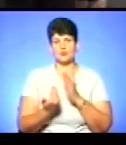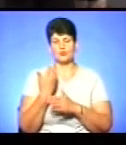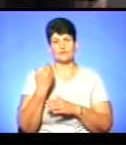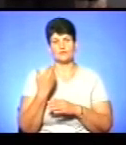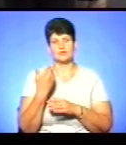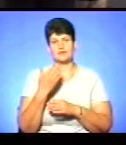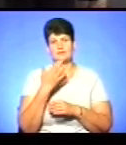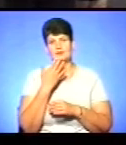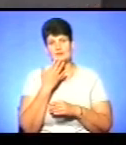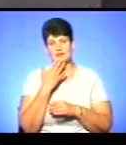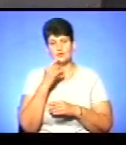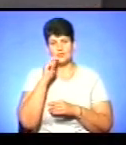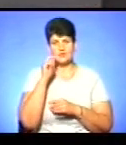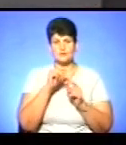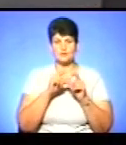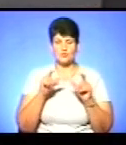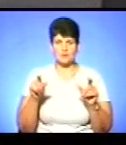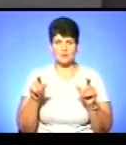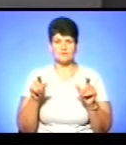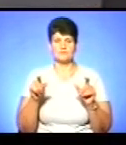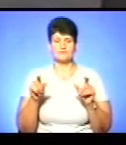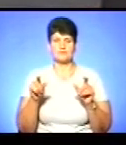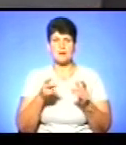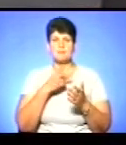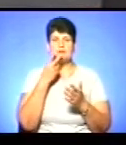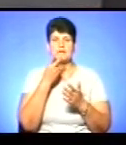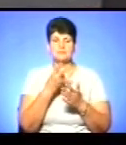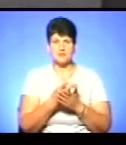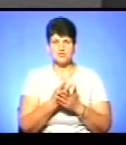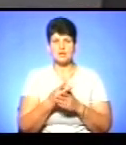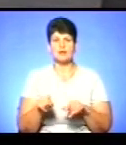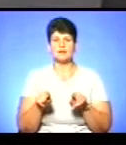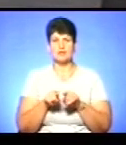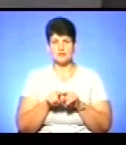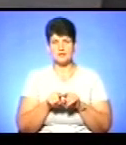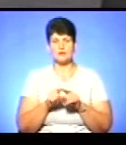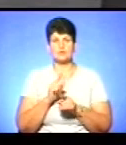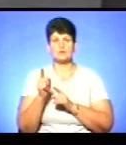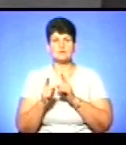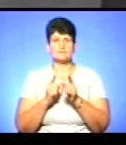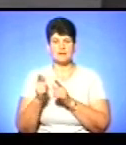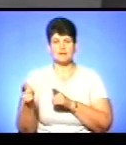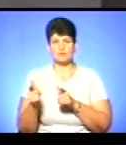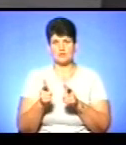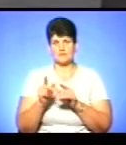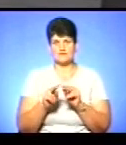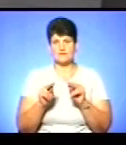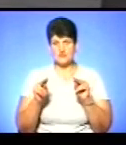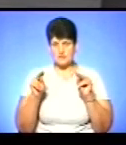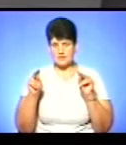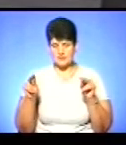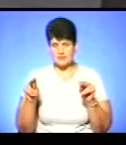подобається. Передбачає також певні зміни по підготовці вчителів.